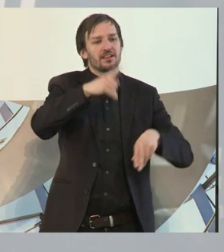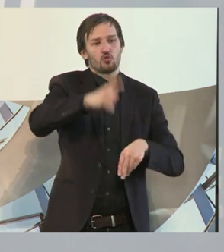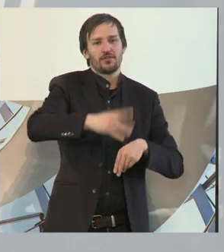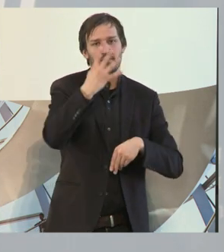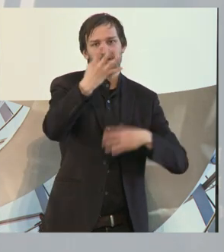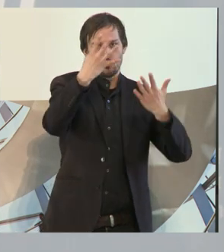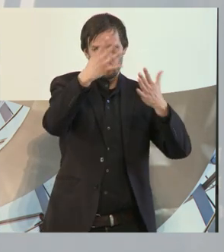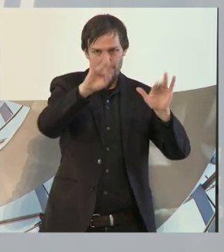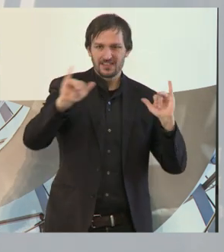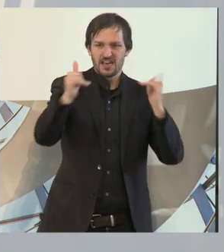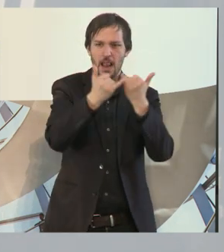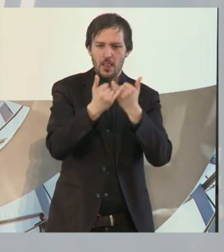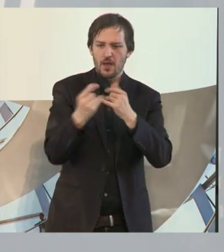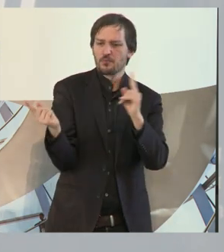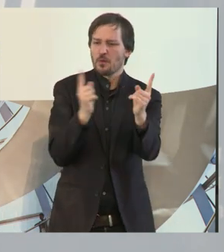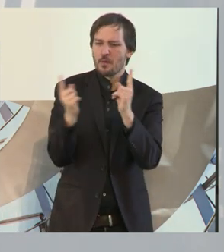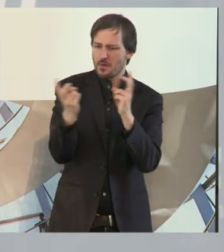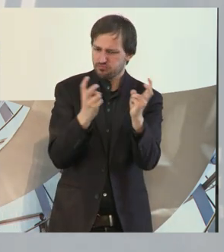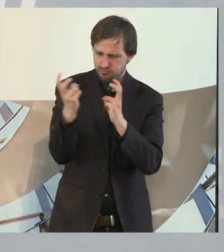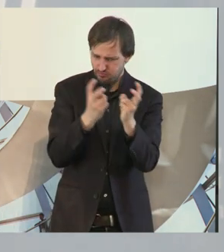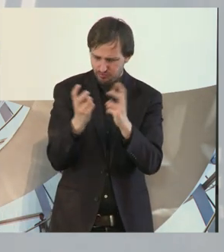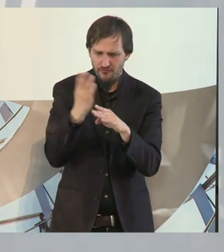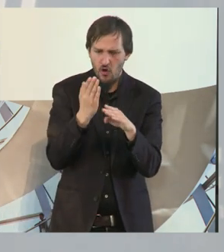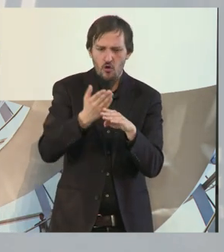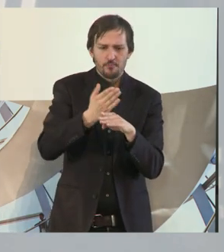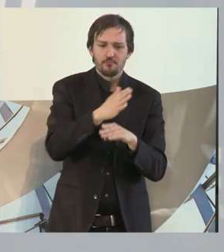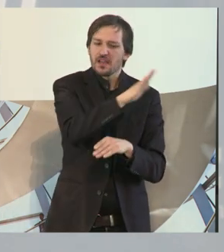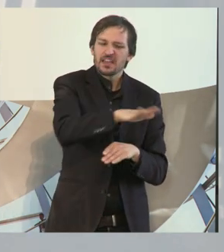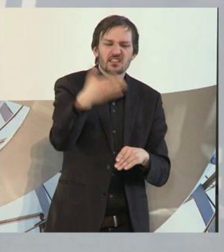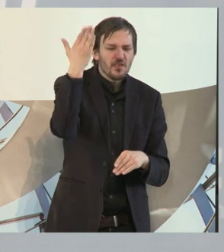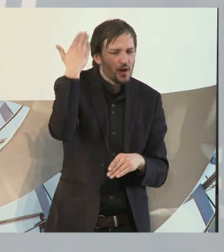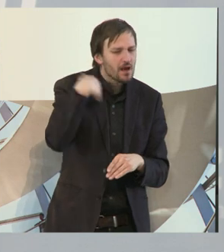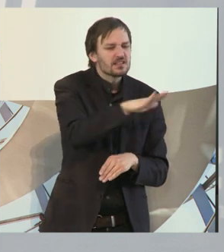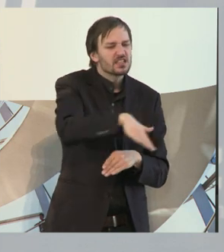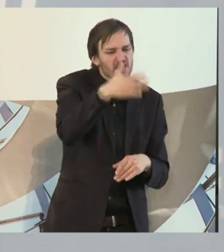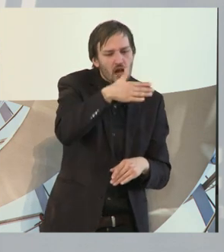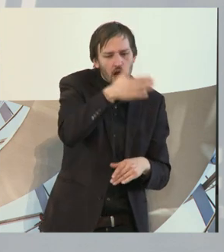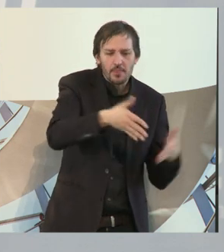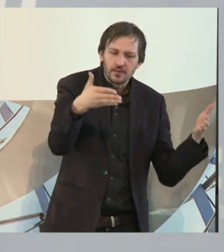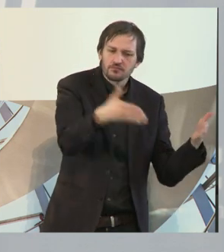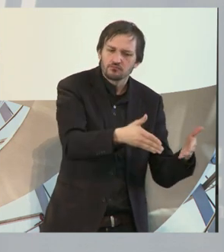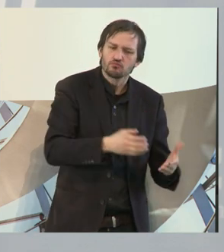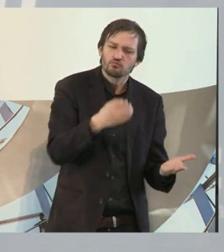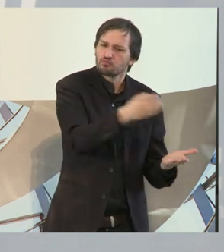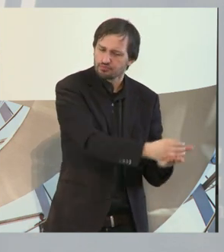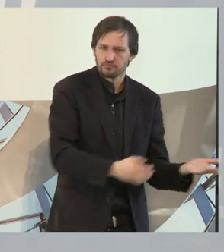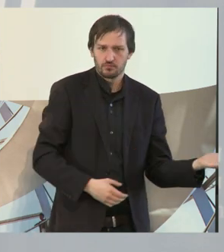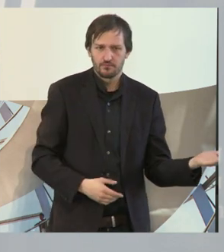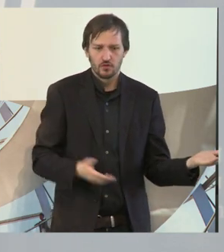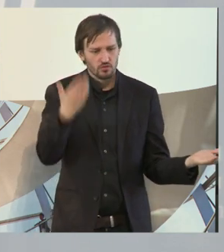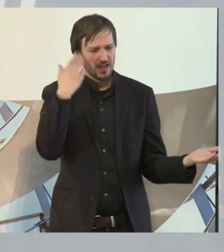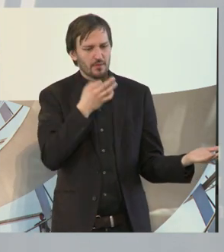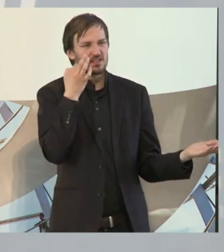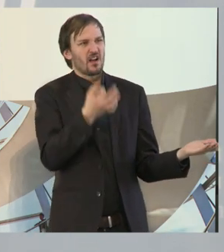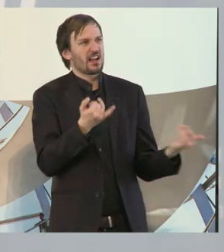Eltern zusammengeschlossen, weil unsere Kinder damals einen Kindergarten besuchten. Und uns ist eigentlich bei der Frage,